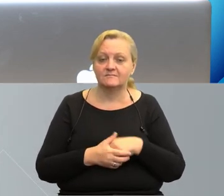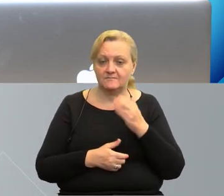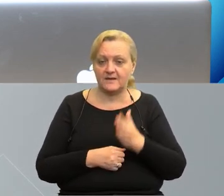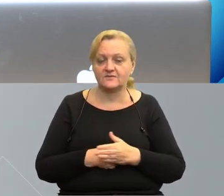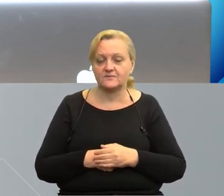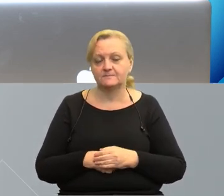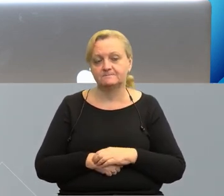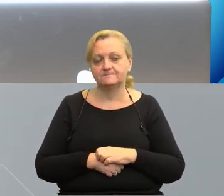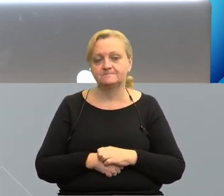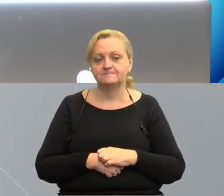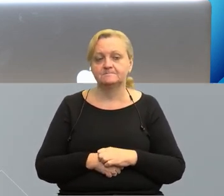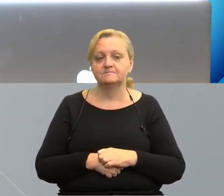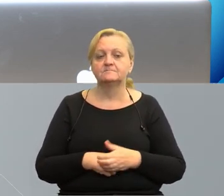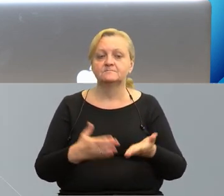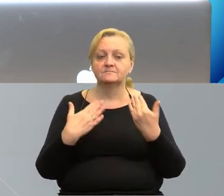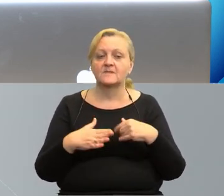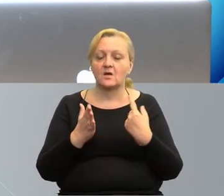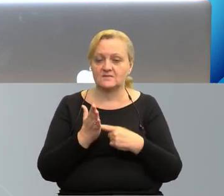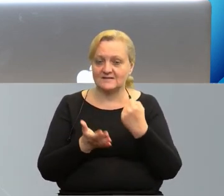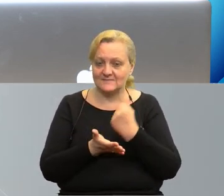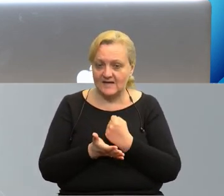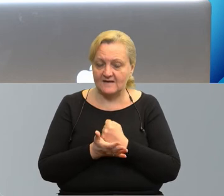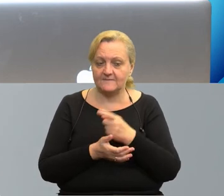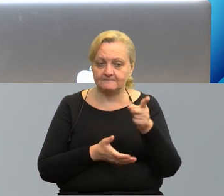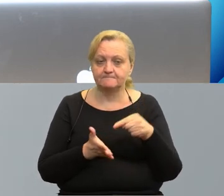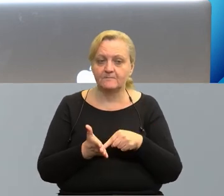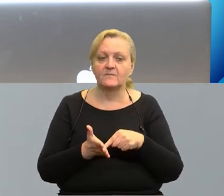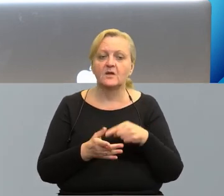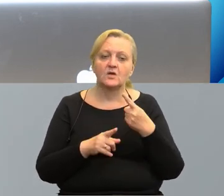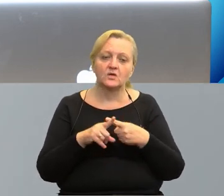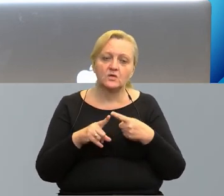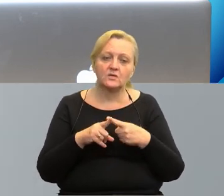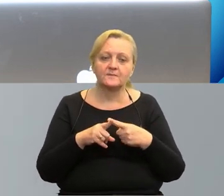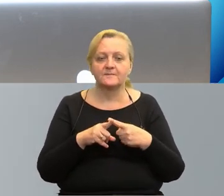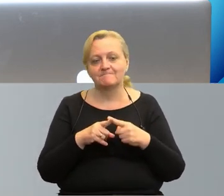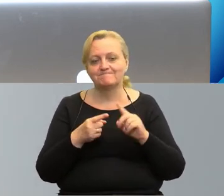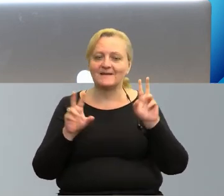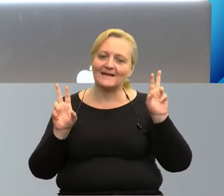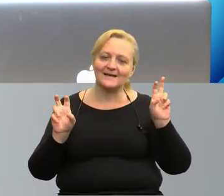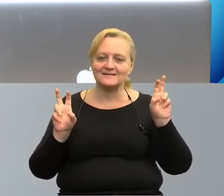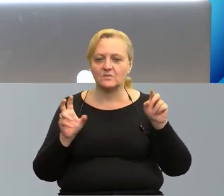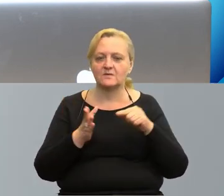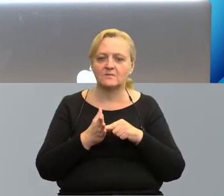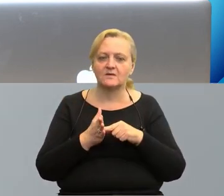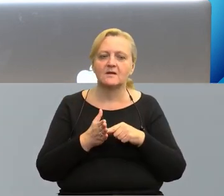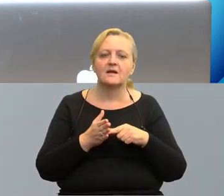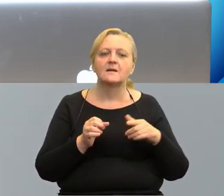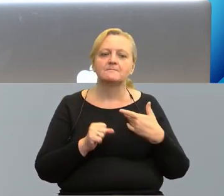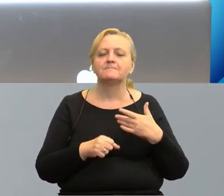No i ostatnia już sprawa. Takie trochę może enigmatyczne hasła, jak